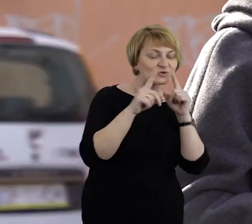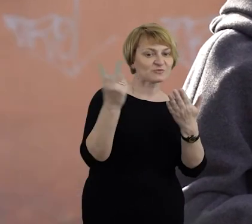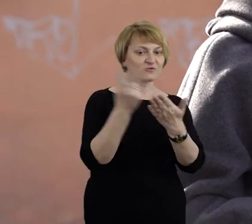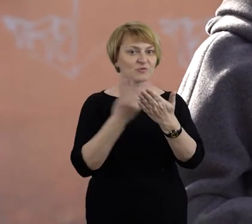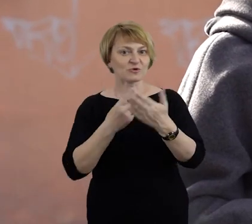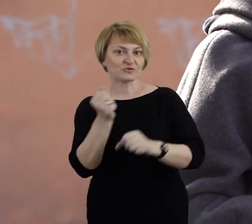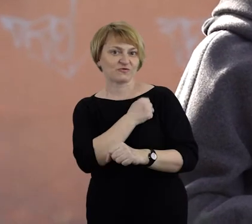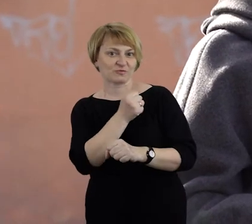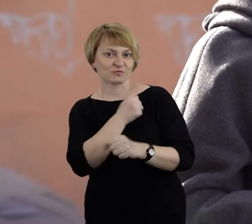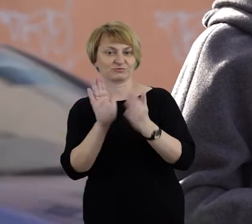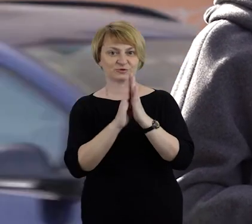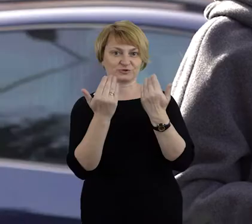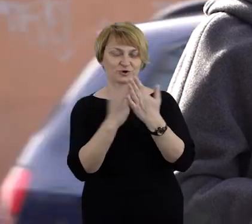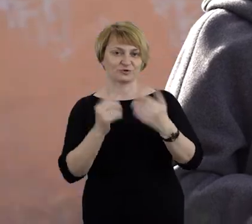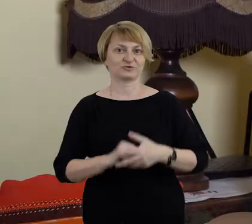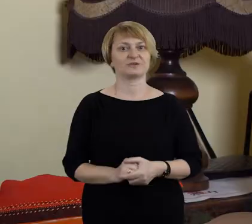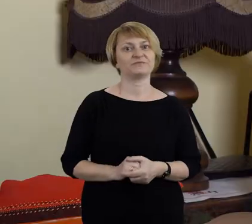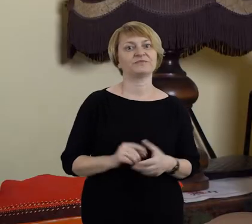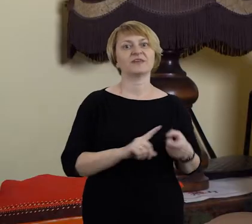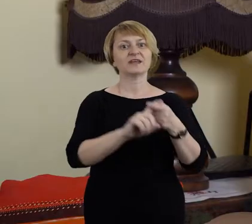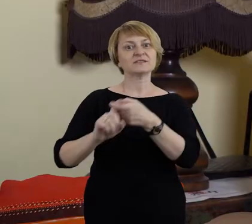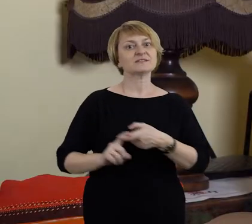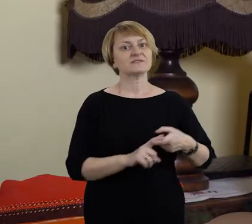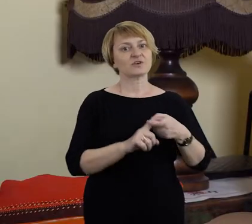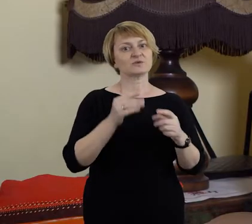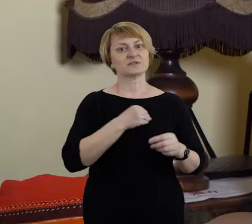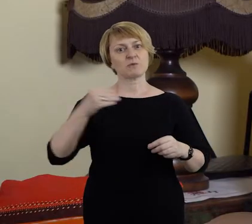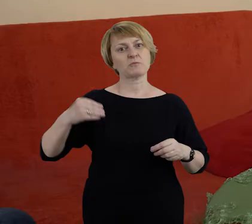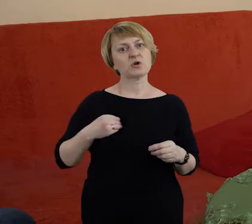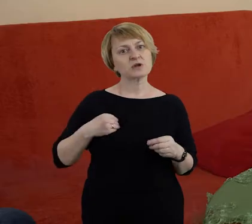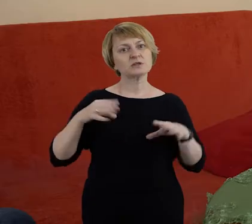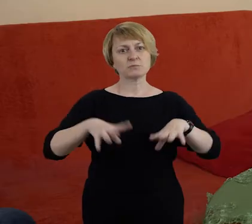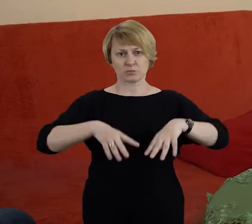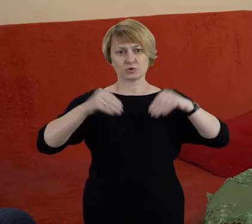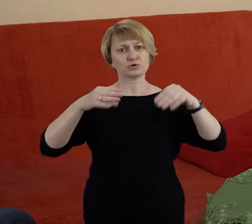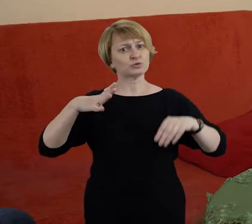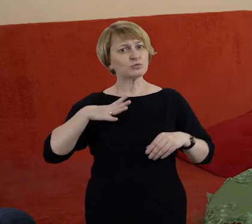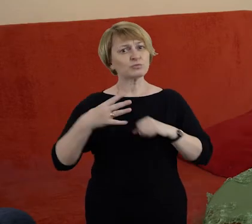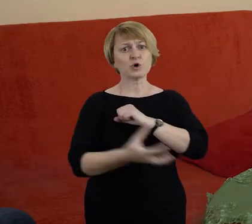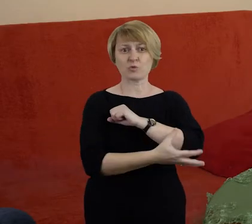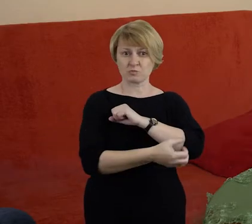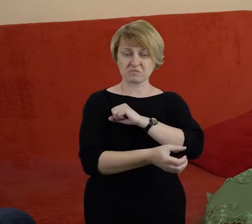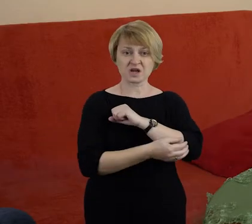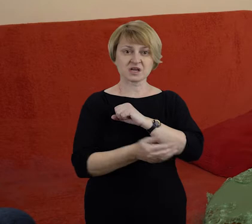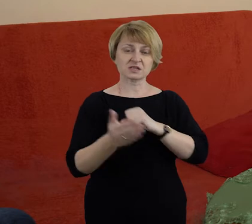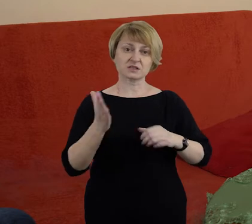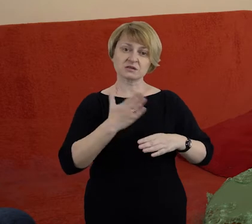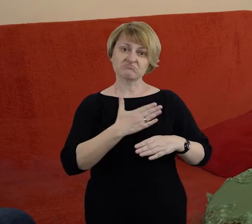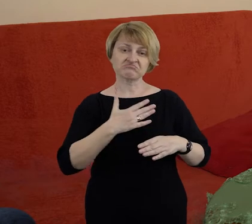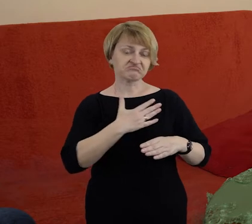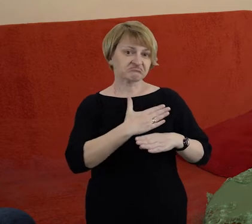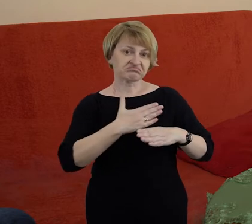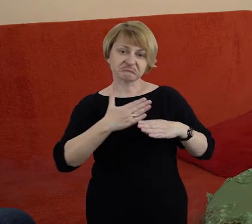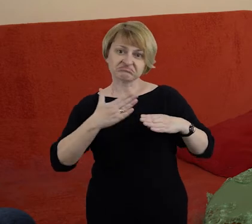porozmawiać, poczytać, wypożyczyć książkę. Związek Polaków na początku był rzeczywiście ubogi, ale z czasem